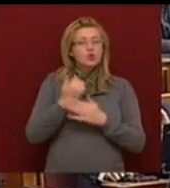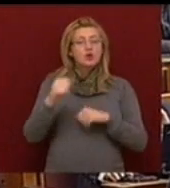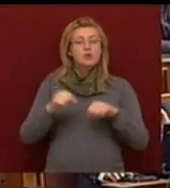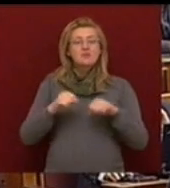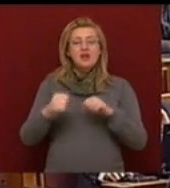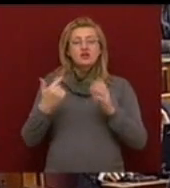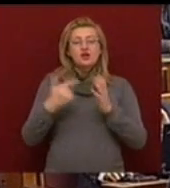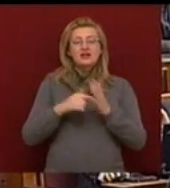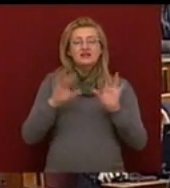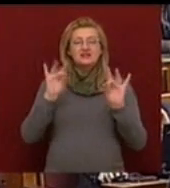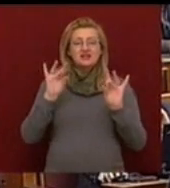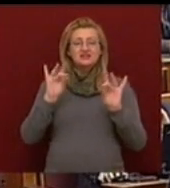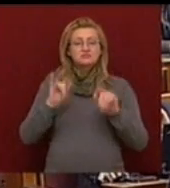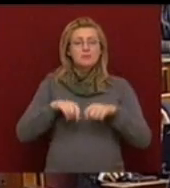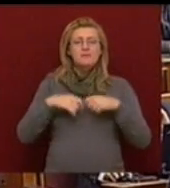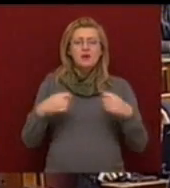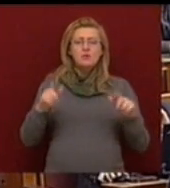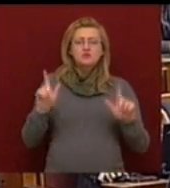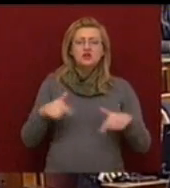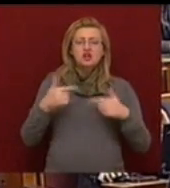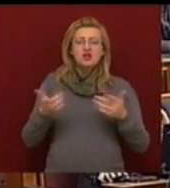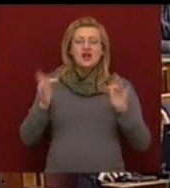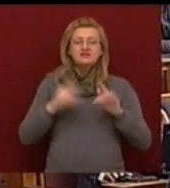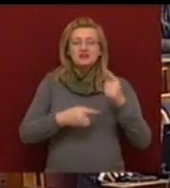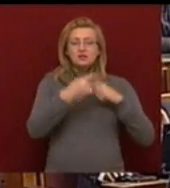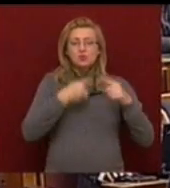2010-ben egy szinte megoldhatatlan helyzetet örökölt.